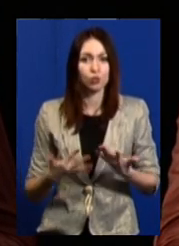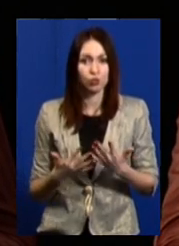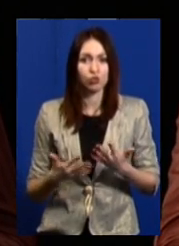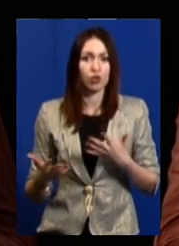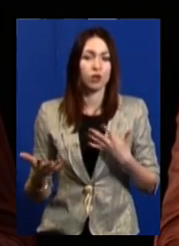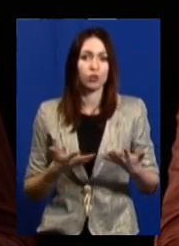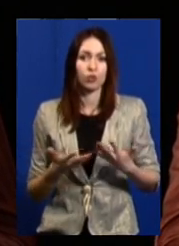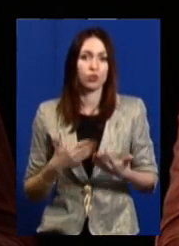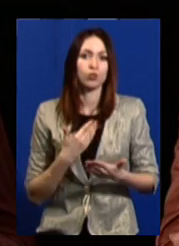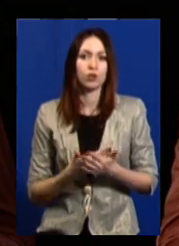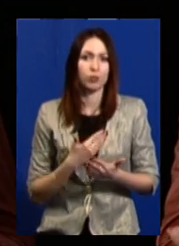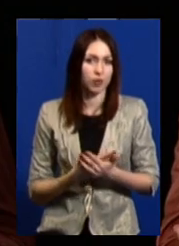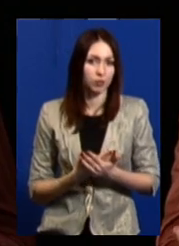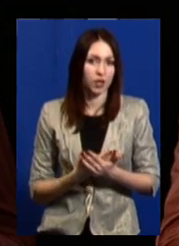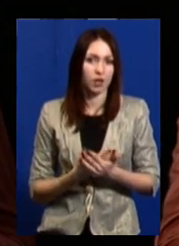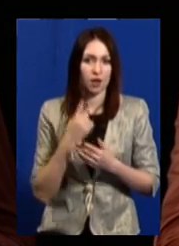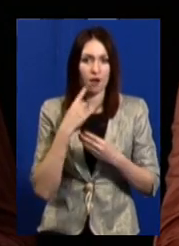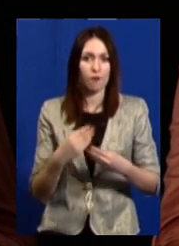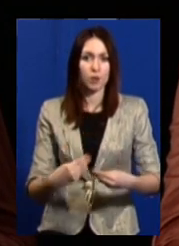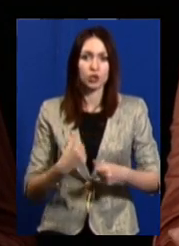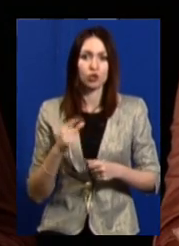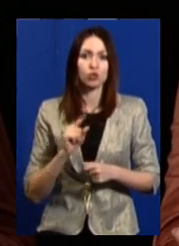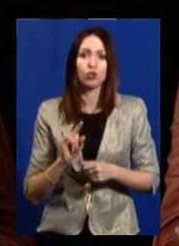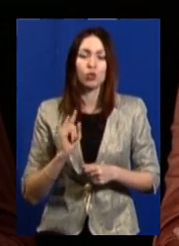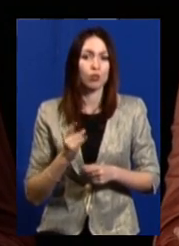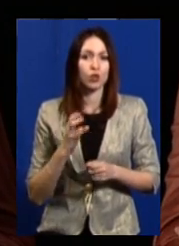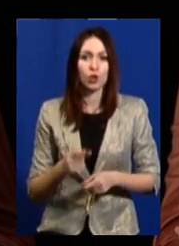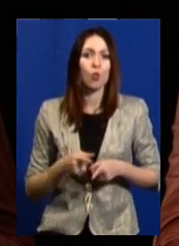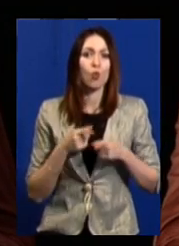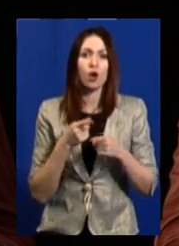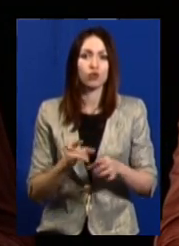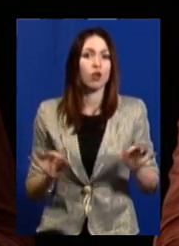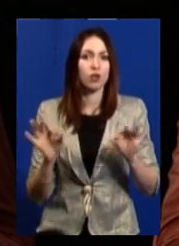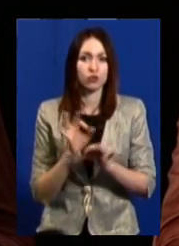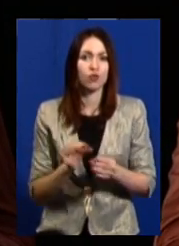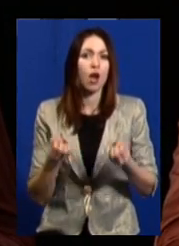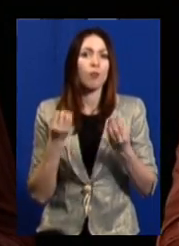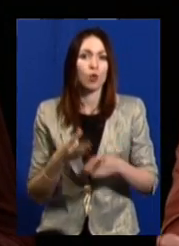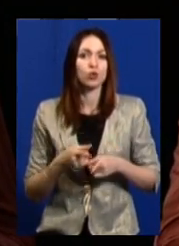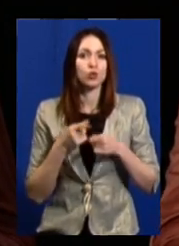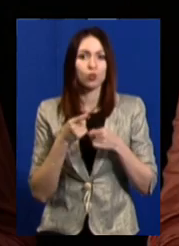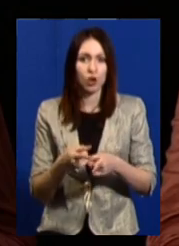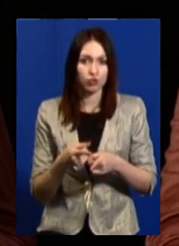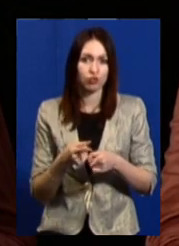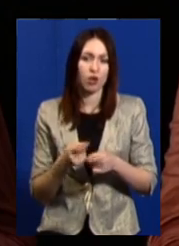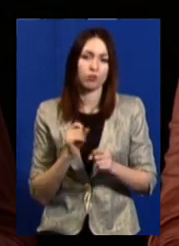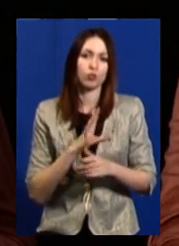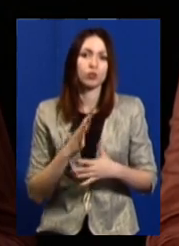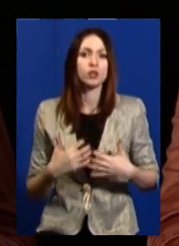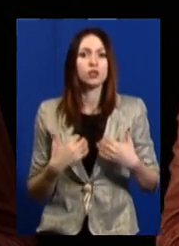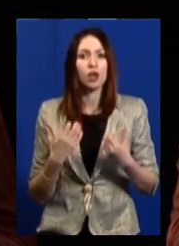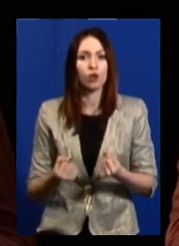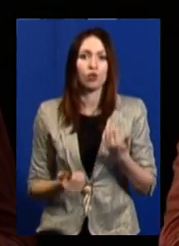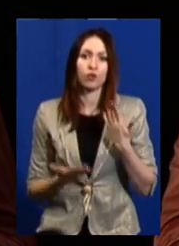якщо складається враження, що дитині не загрожує життю нічого, а просто загрожує, може, стану здоров'я, або